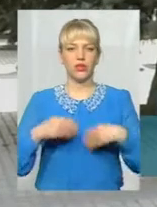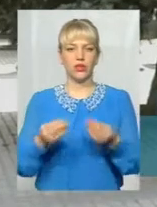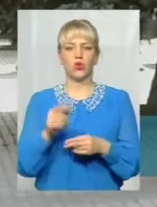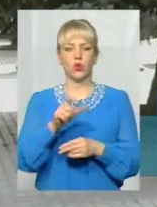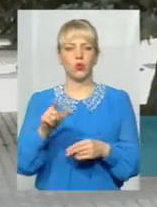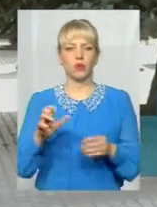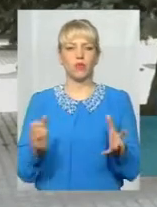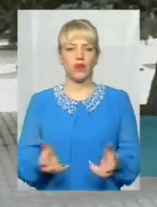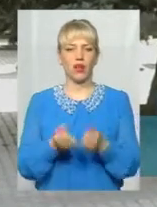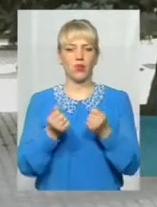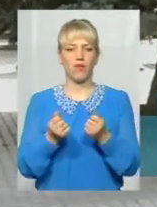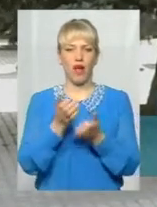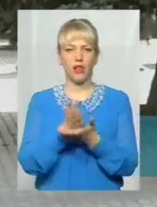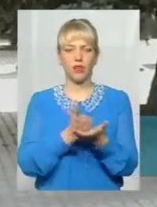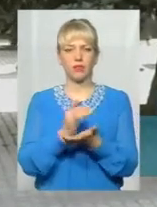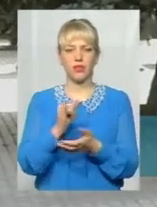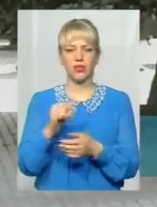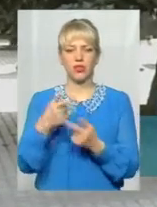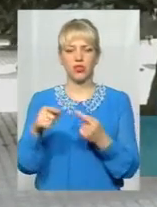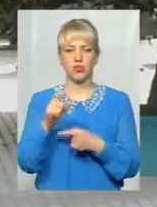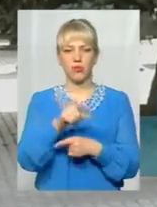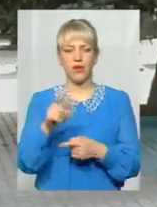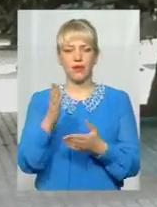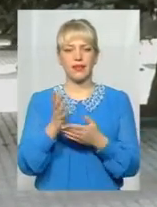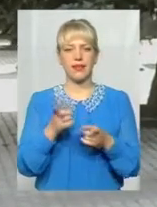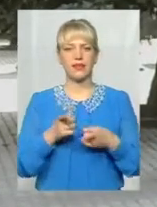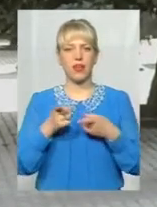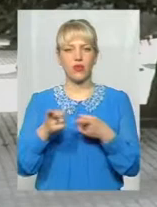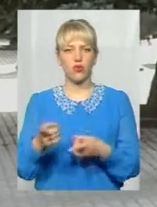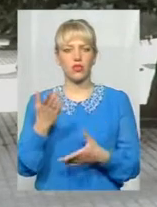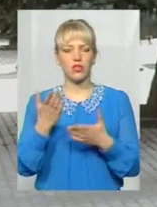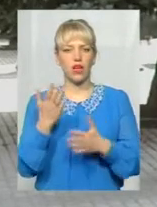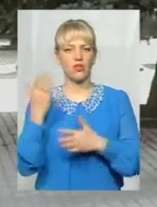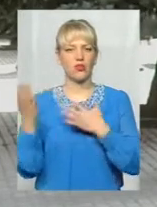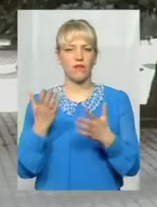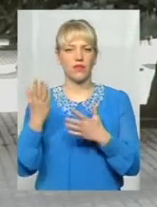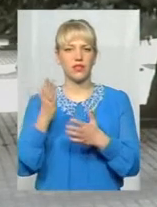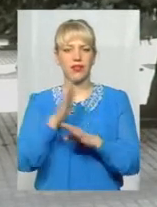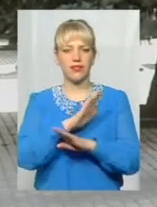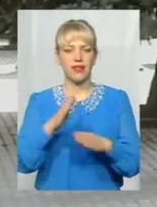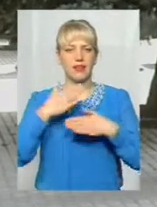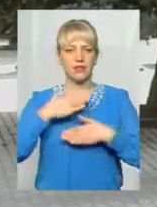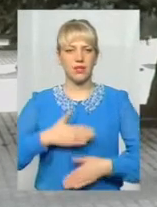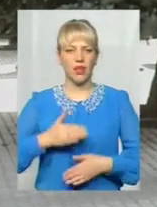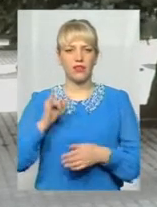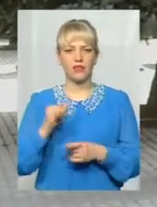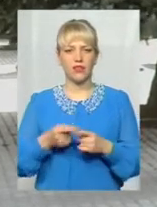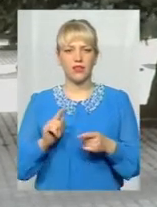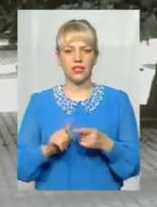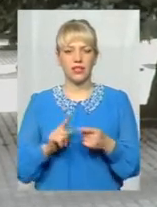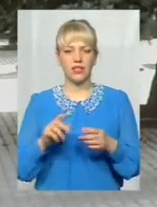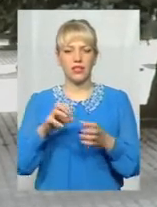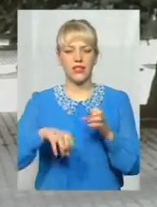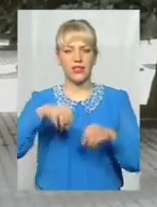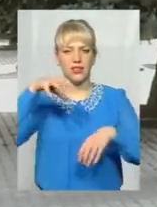рятувальникам, так і іншим громадянам. Також існує деяка загроза, це якщо вітер буде несприятливий, та цей дим від загорання сухостою буде